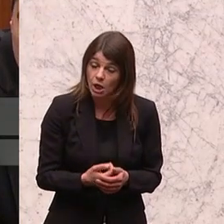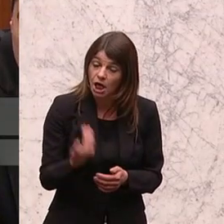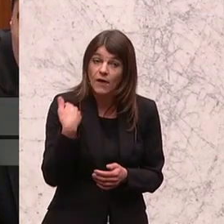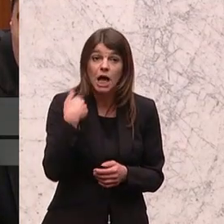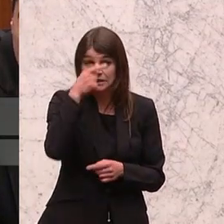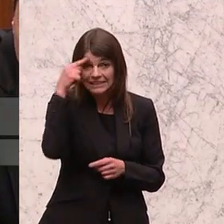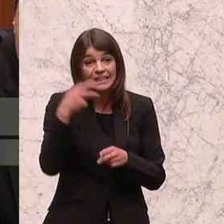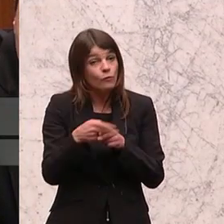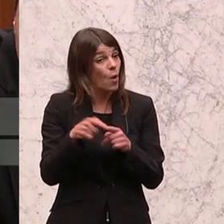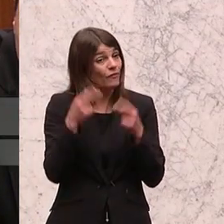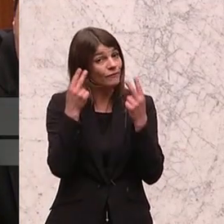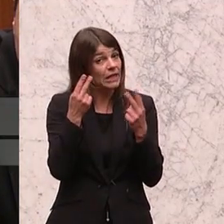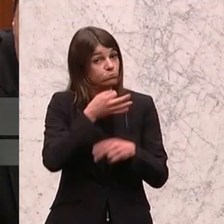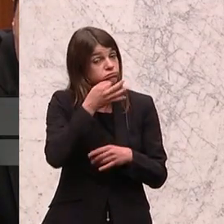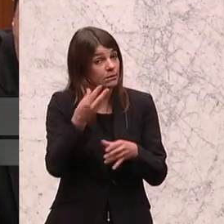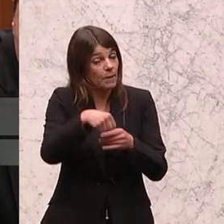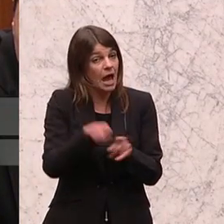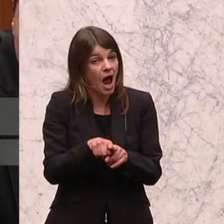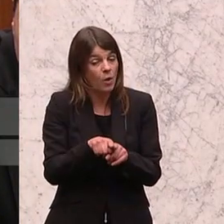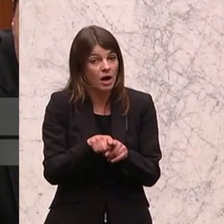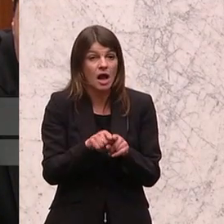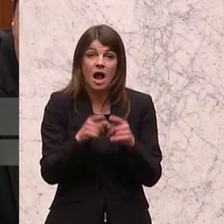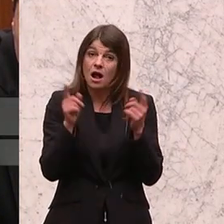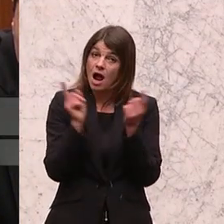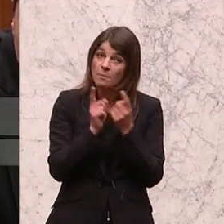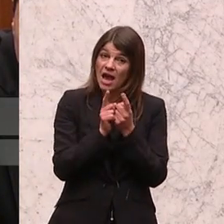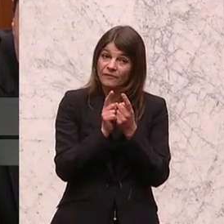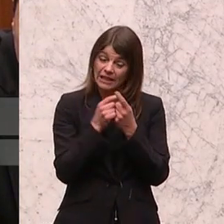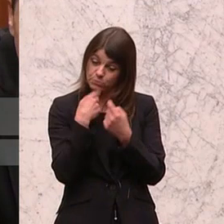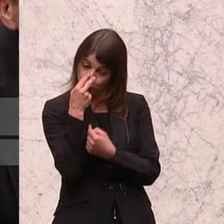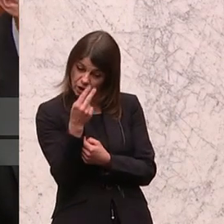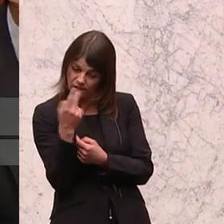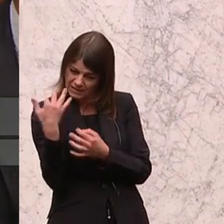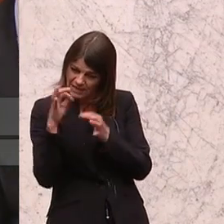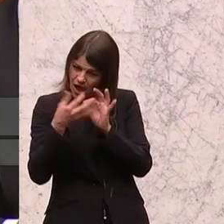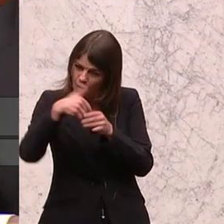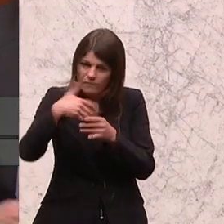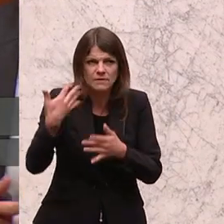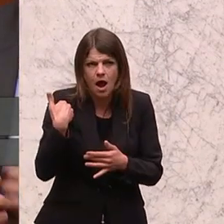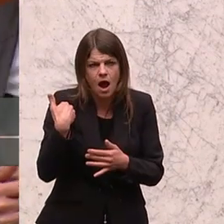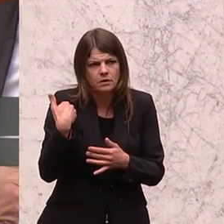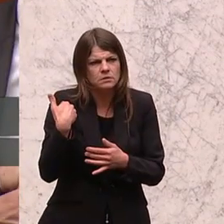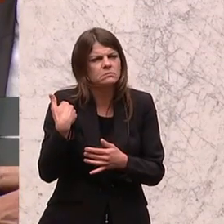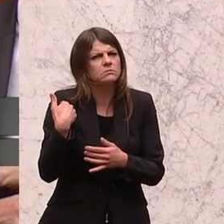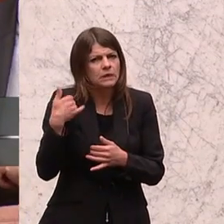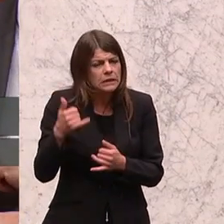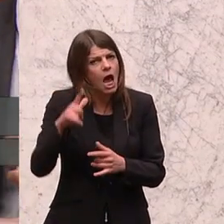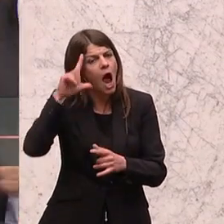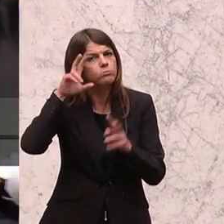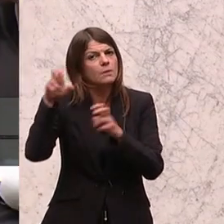und wichtigen Äußerungen dabei der Polemik entkleidet, dann kommt man zu dem Schluss eigentlich, eigentlich geht es nur um einen Begriff.